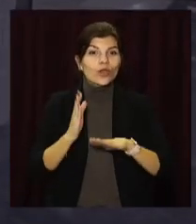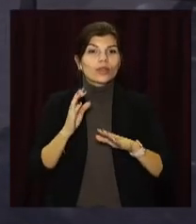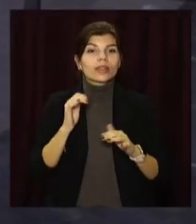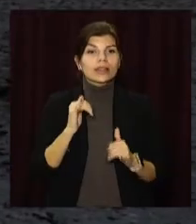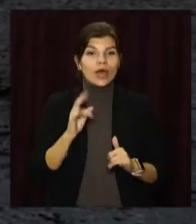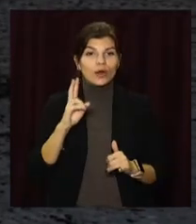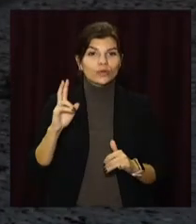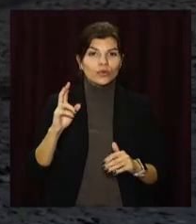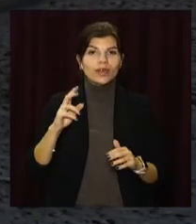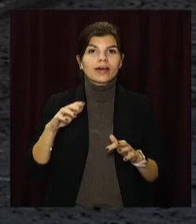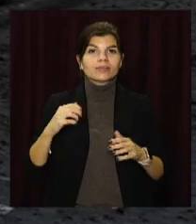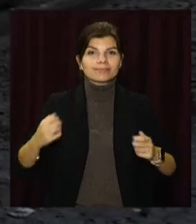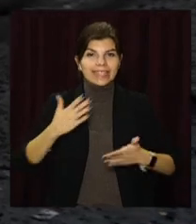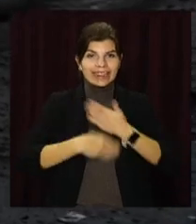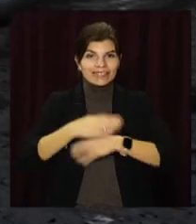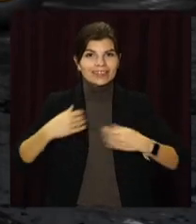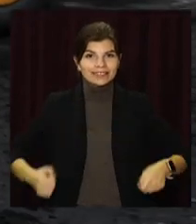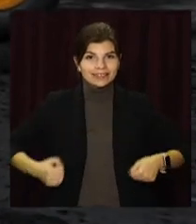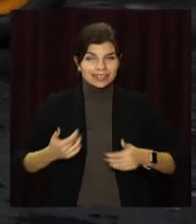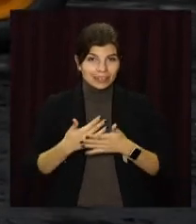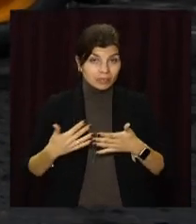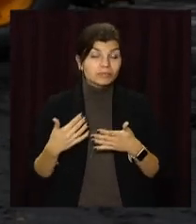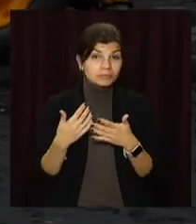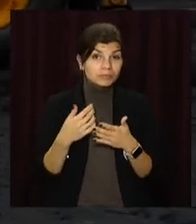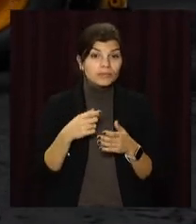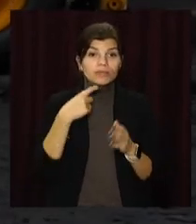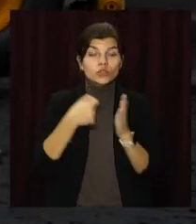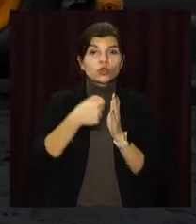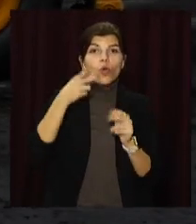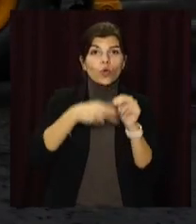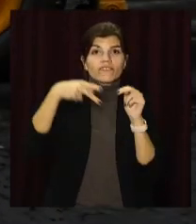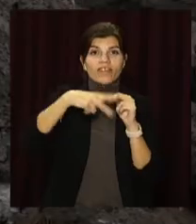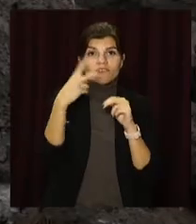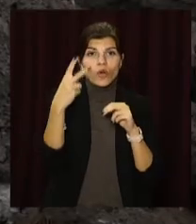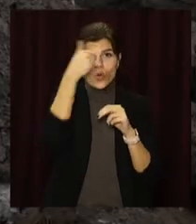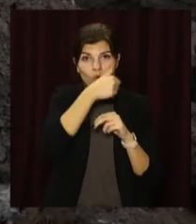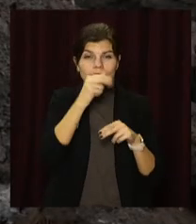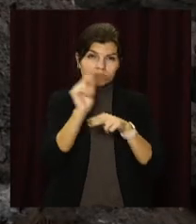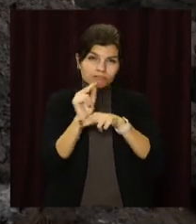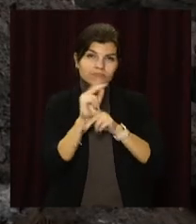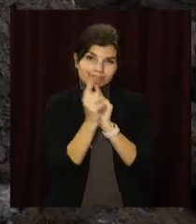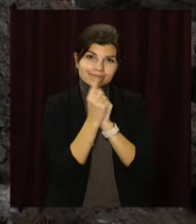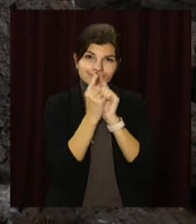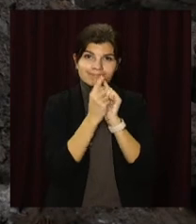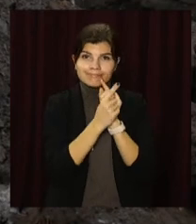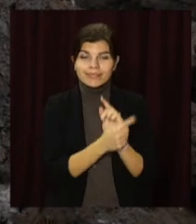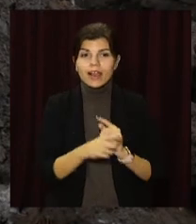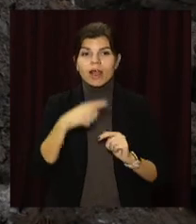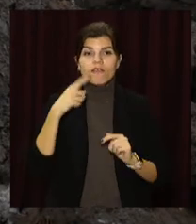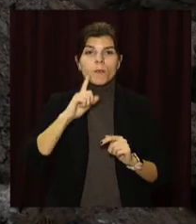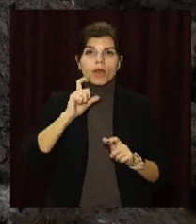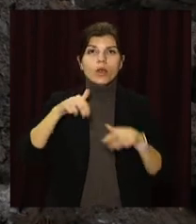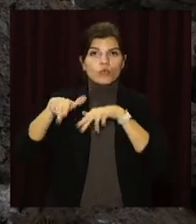маломобільних людей. Реконструкція триватиме до кінця 2022 року. Протягом цього часу територію перекриють для